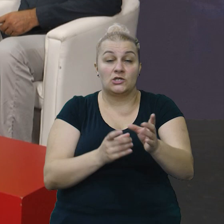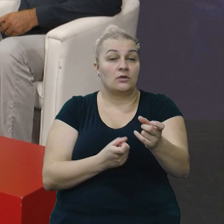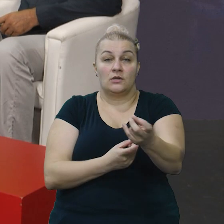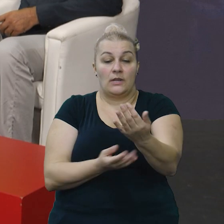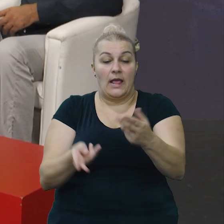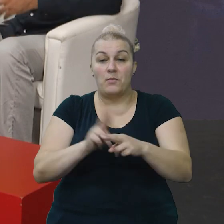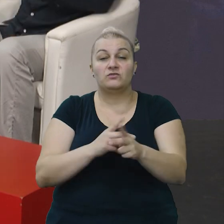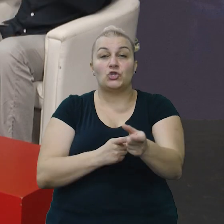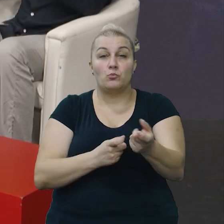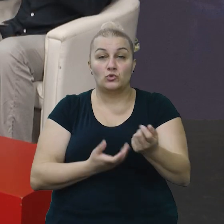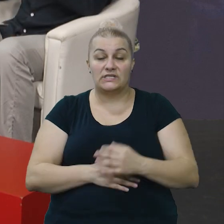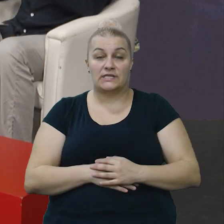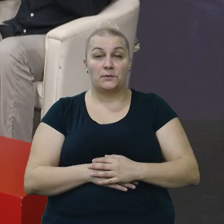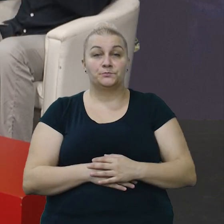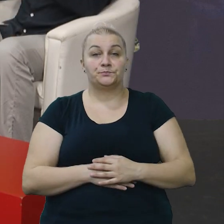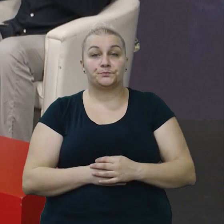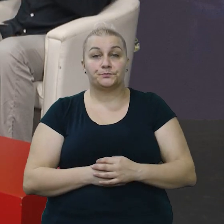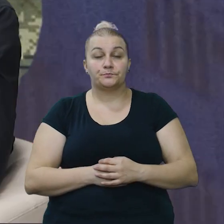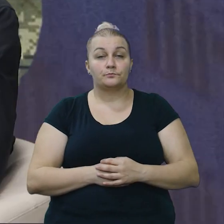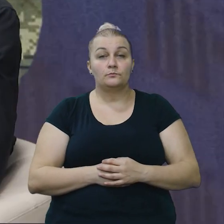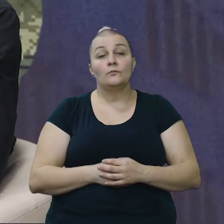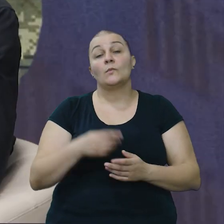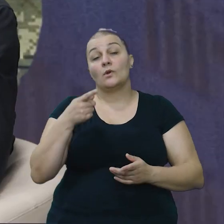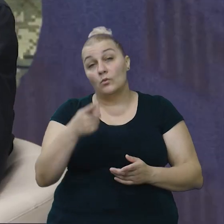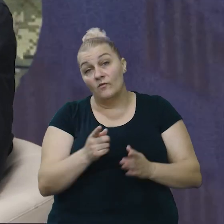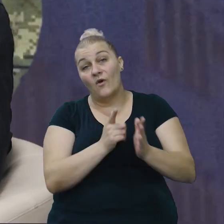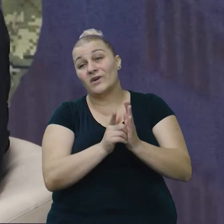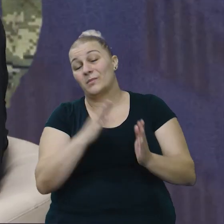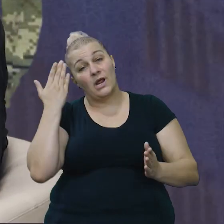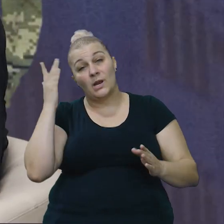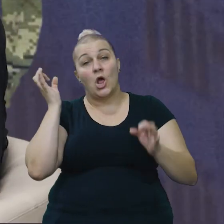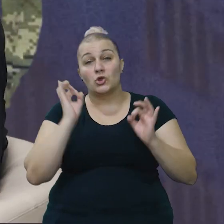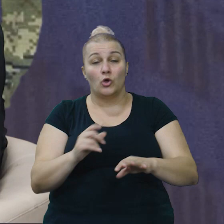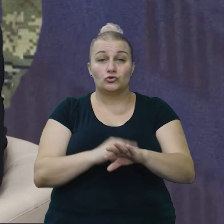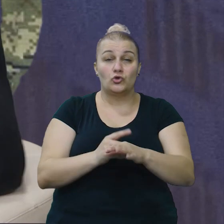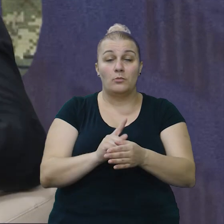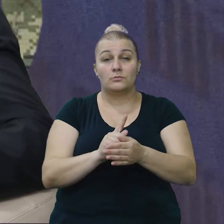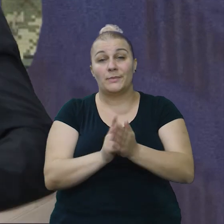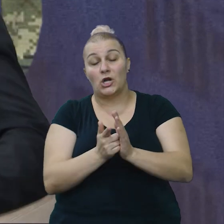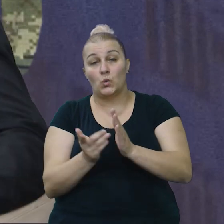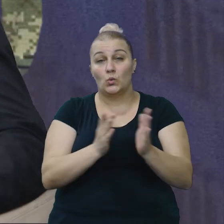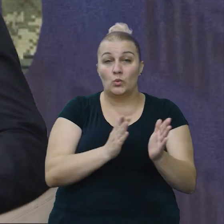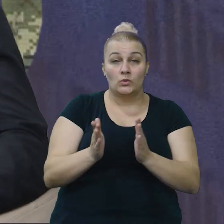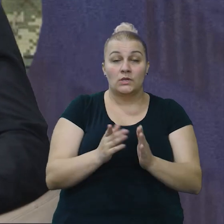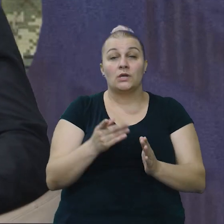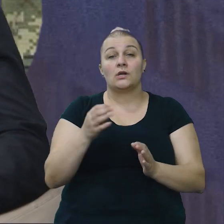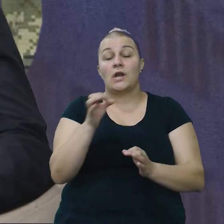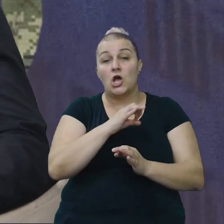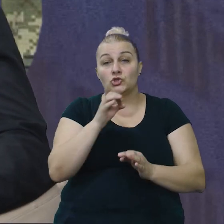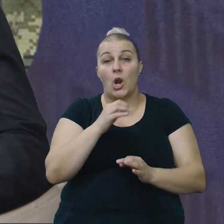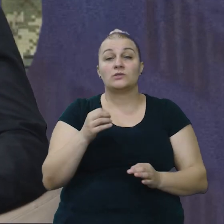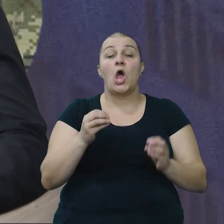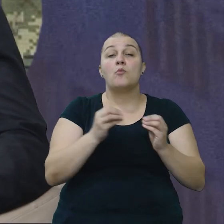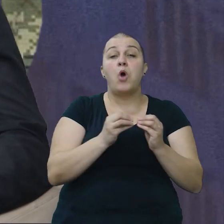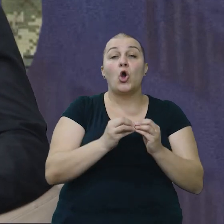Da, tad, u tim trenucijima, od prilike, ne zna se točno u koju minutu, sekundu, nažalost, pogibaju i